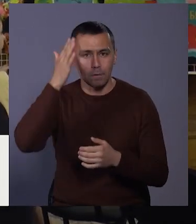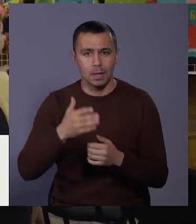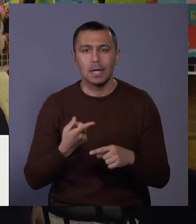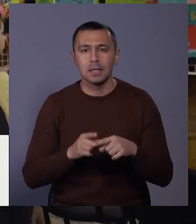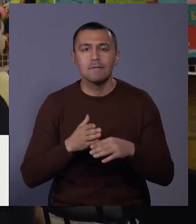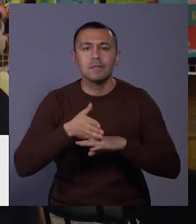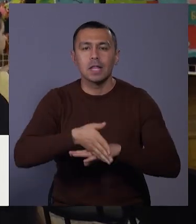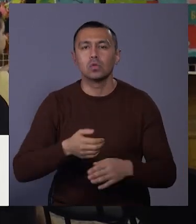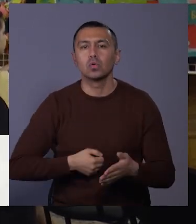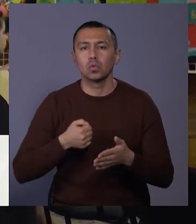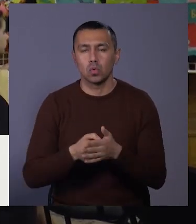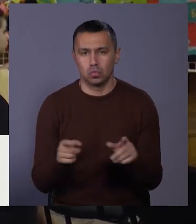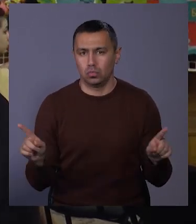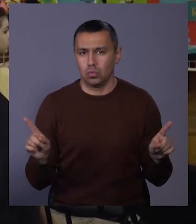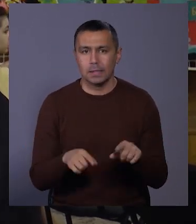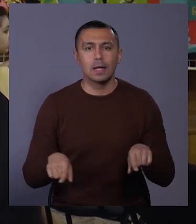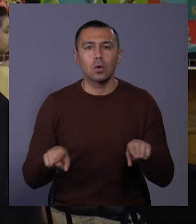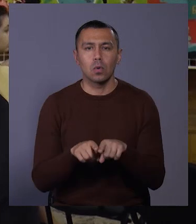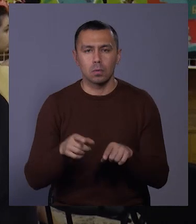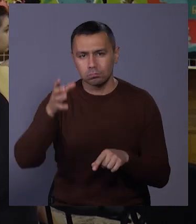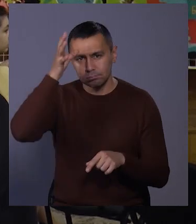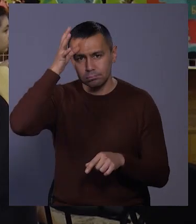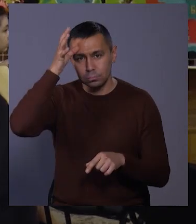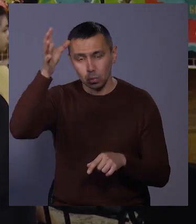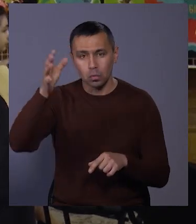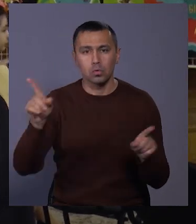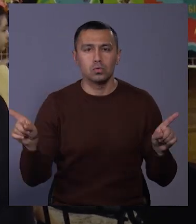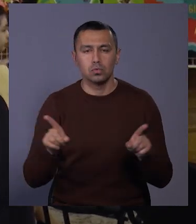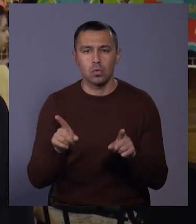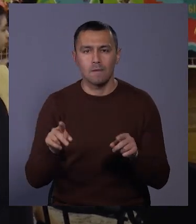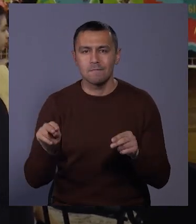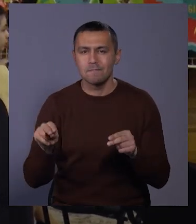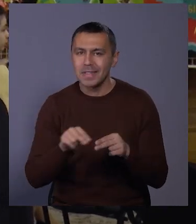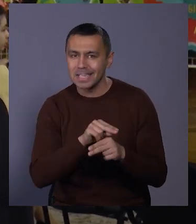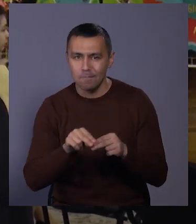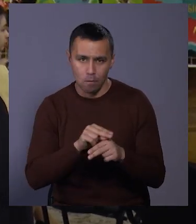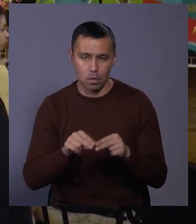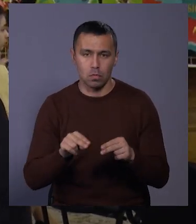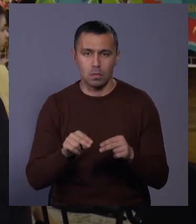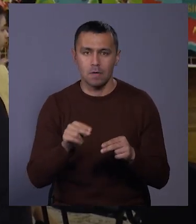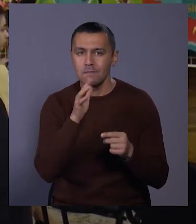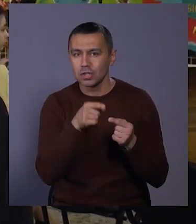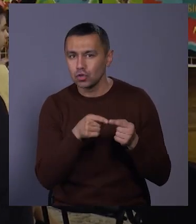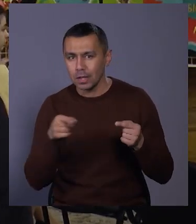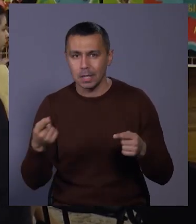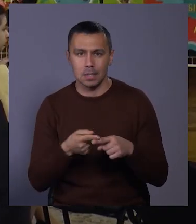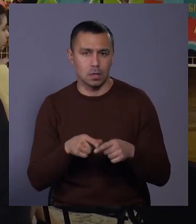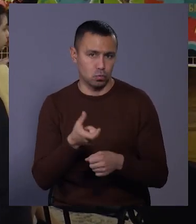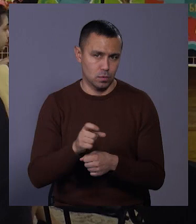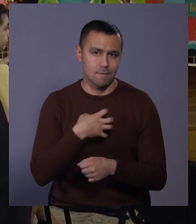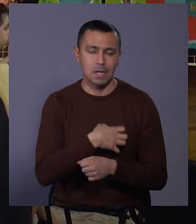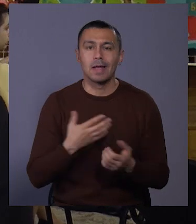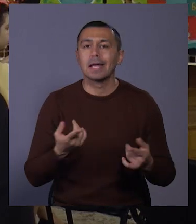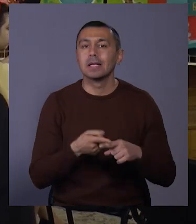Це є вхід до чогось такого мудрого, що відшліфовано в часі. Це дуже важливо.